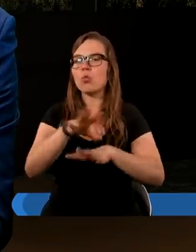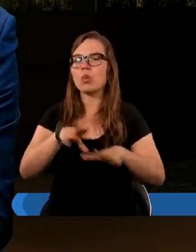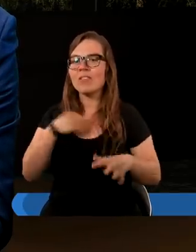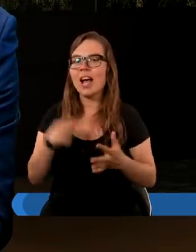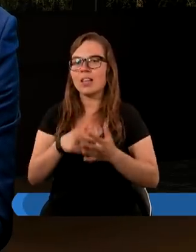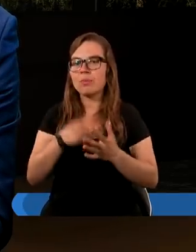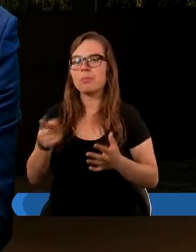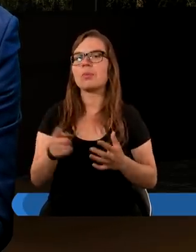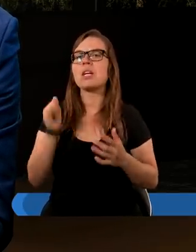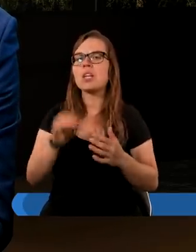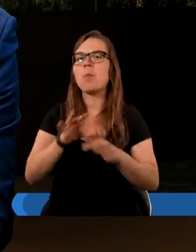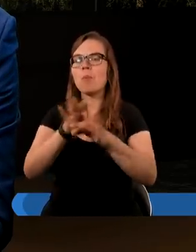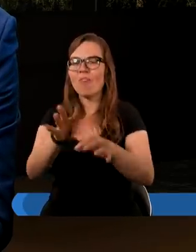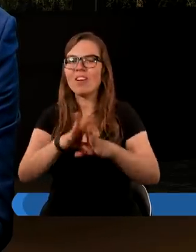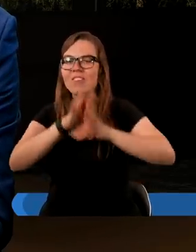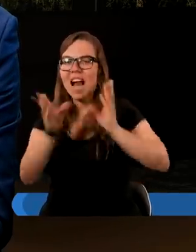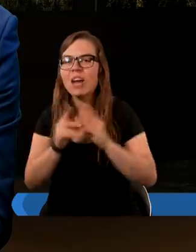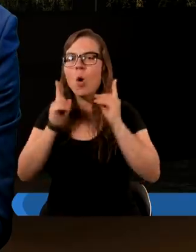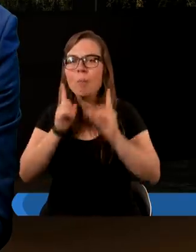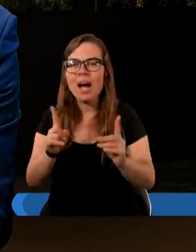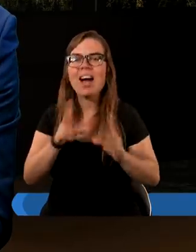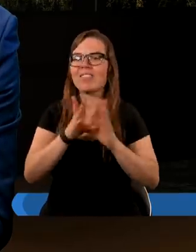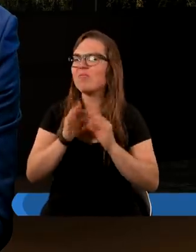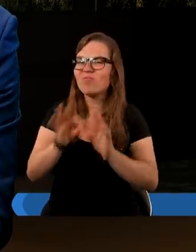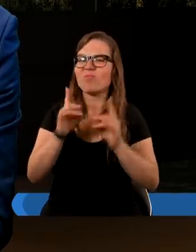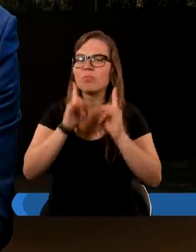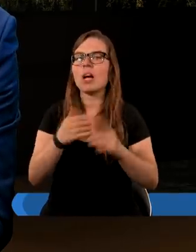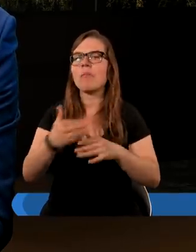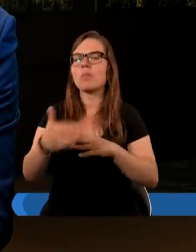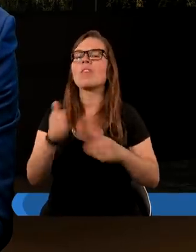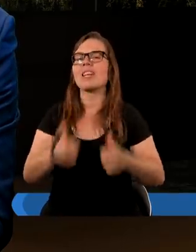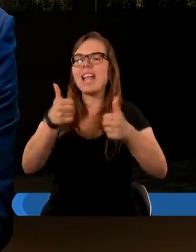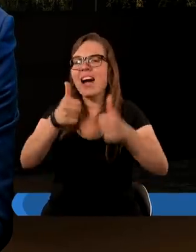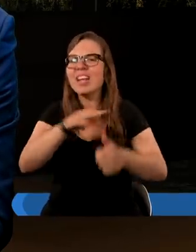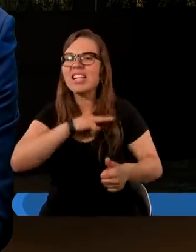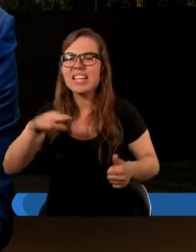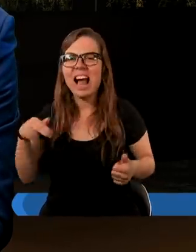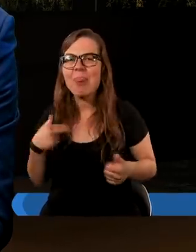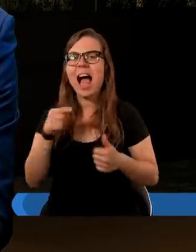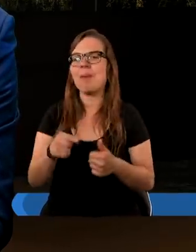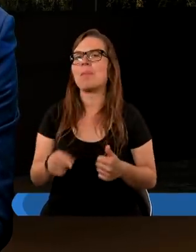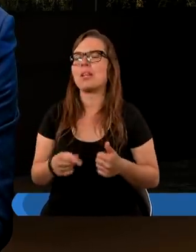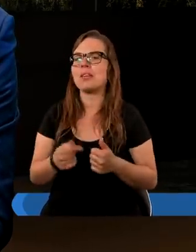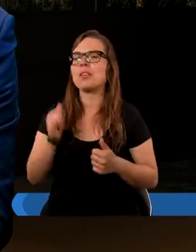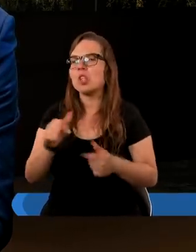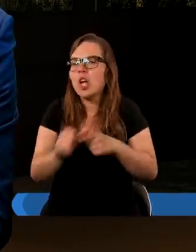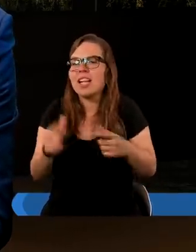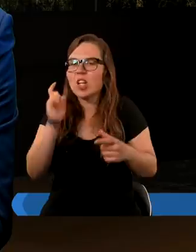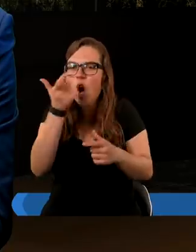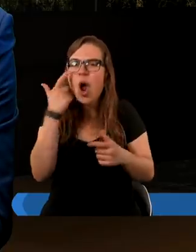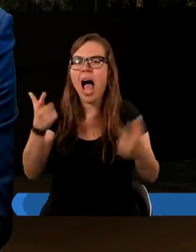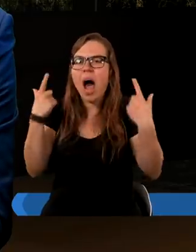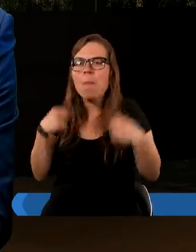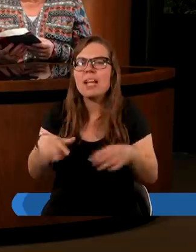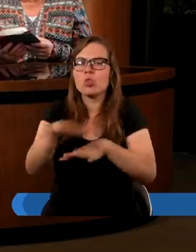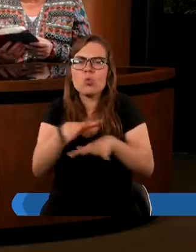i on nas wprowadzi wszelką prawdę i on będzie za nami się wstawiał też cały czas, więc to jest rola obecnie Ducha Świętego